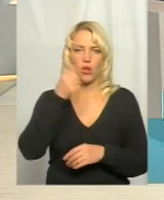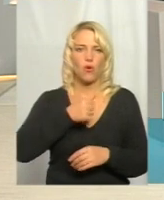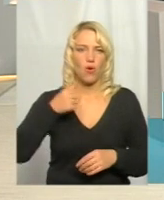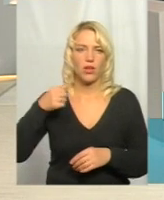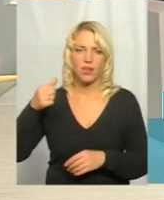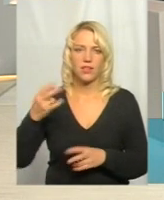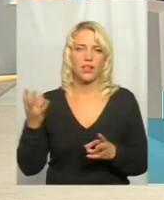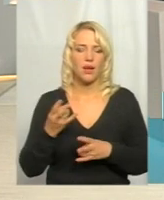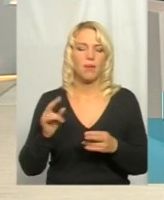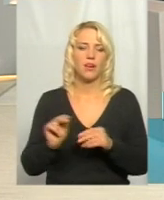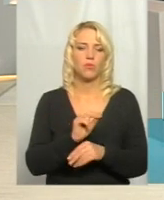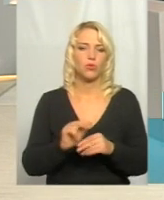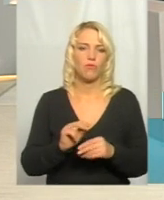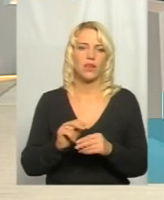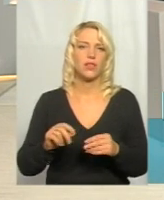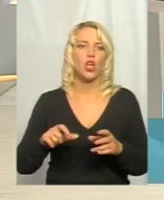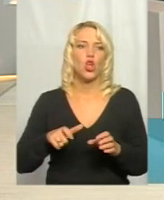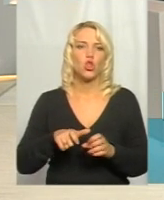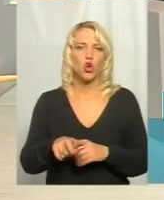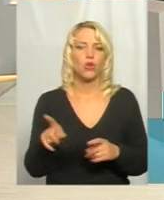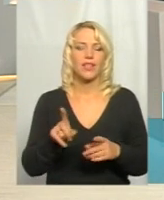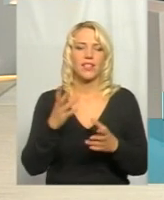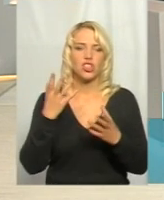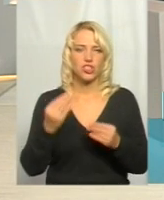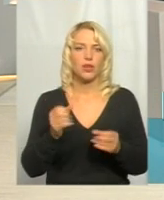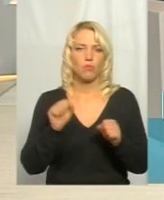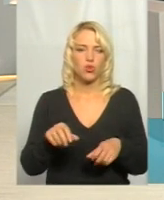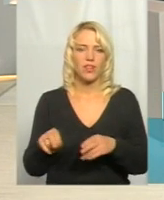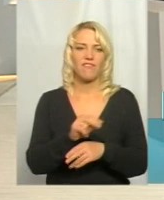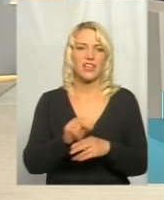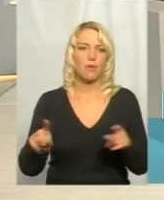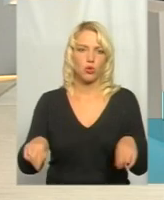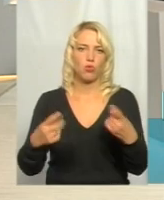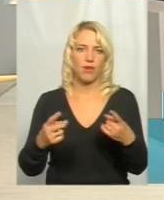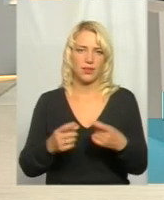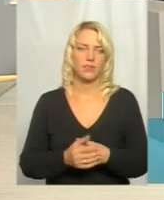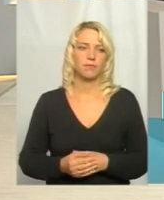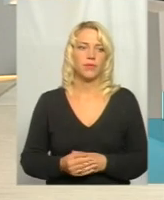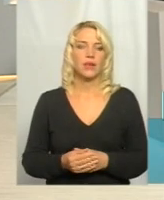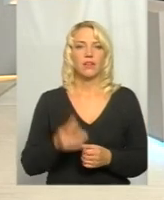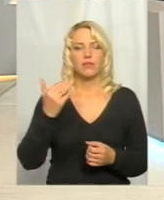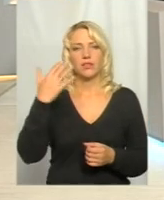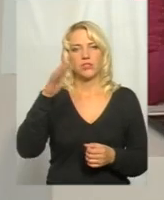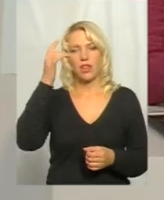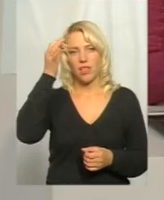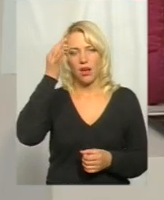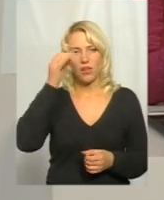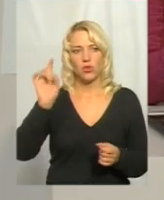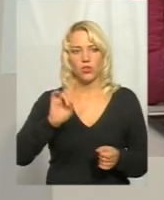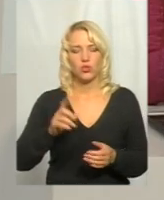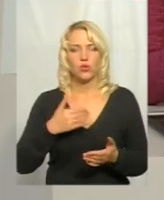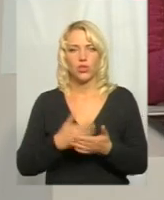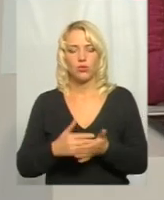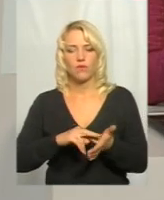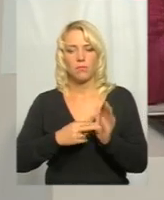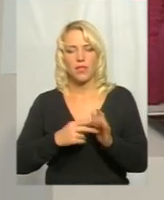відремонтувати ті дороги асфальтобетоні, які ще її піддаються ремонту. Ви вже згадували, що орієнтовний план на